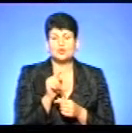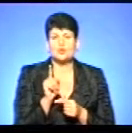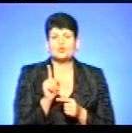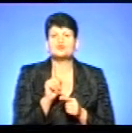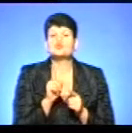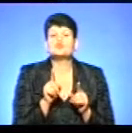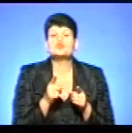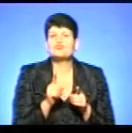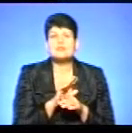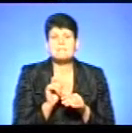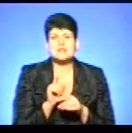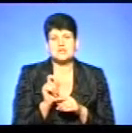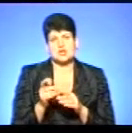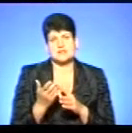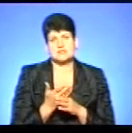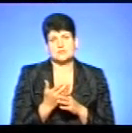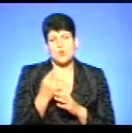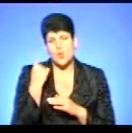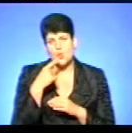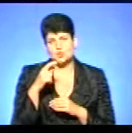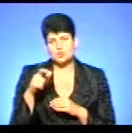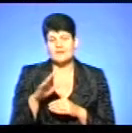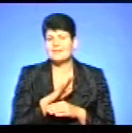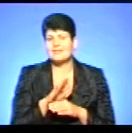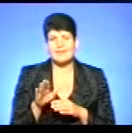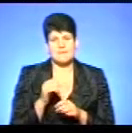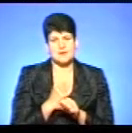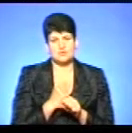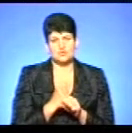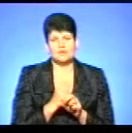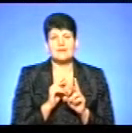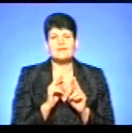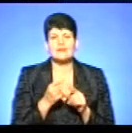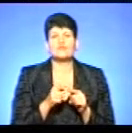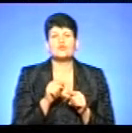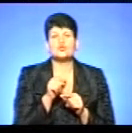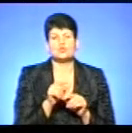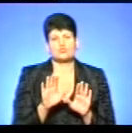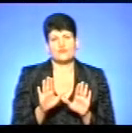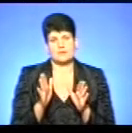призначається субсидія особам, які не працюють. Як у цьому випадку?